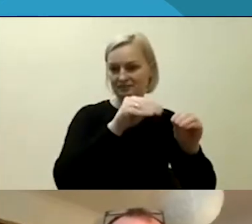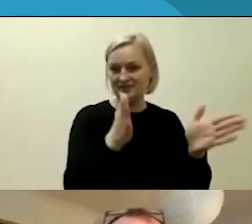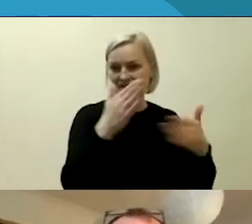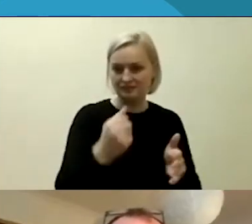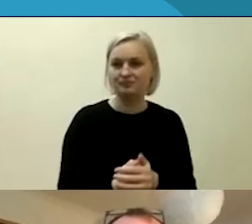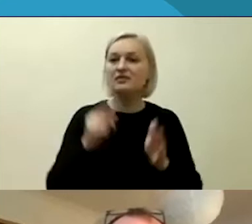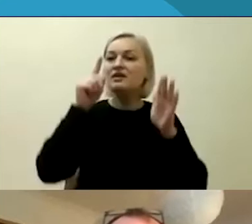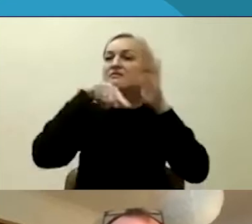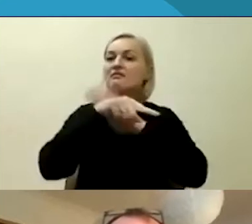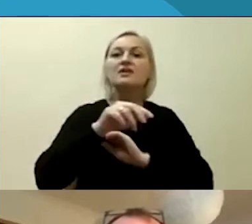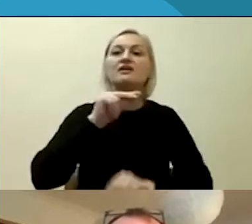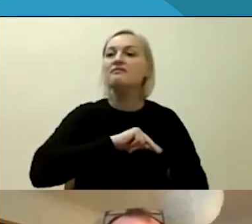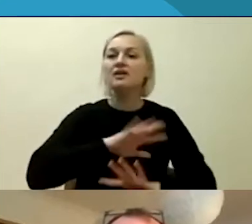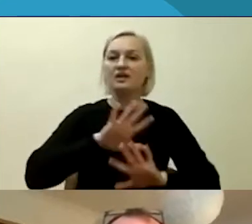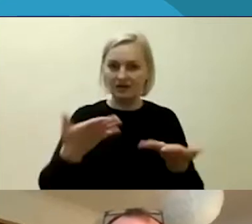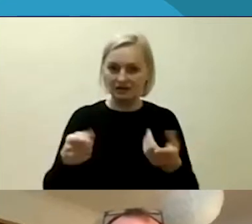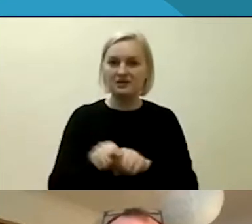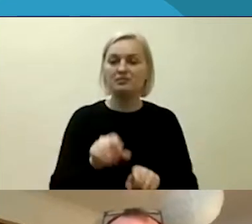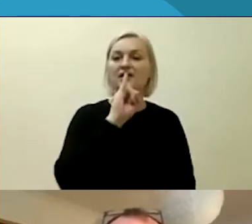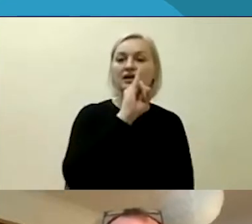iReport.ie,